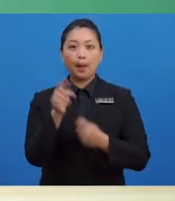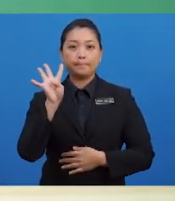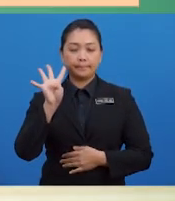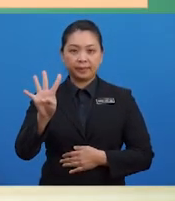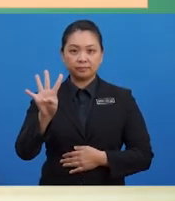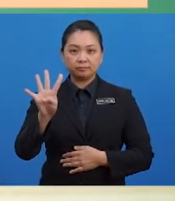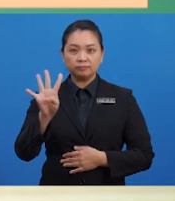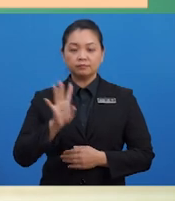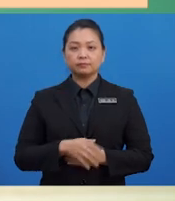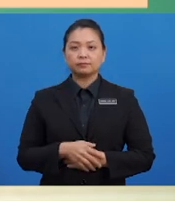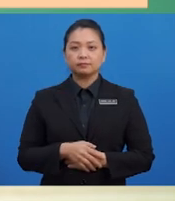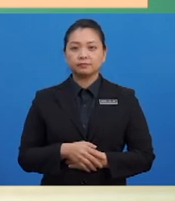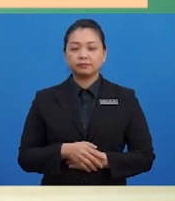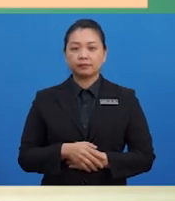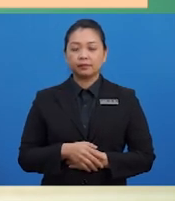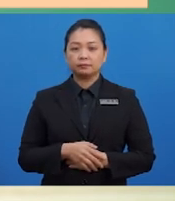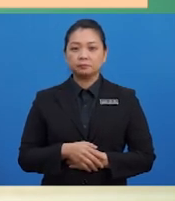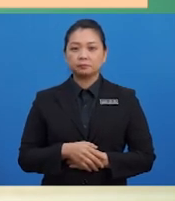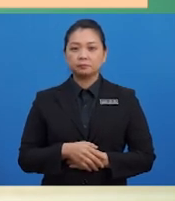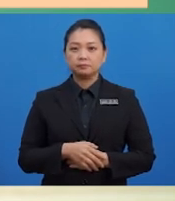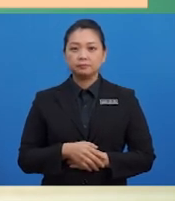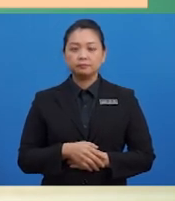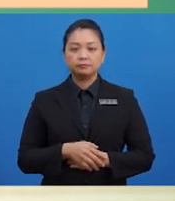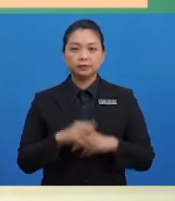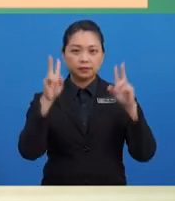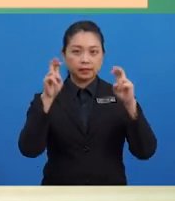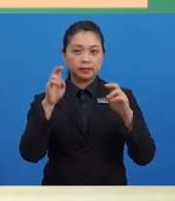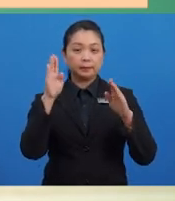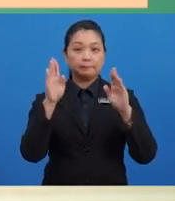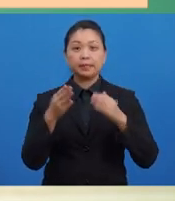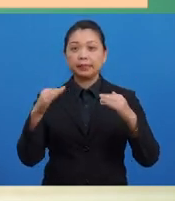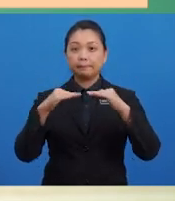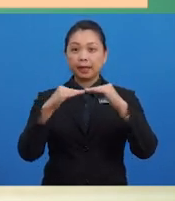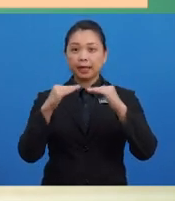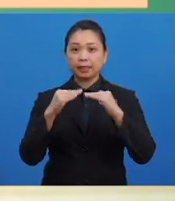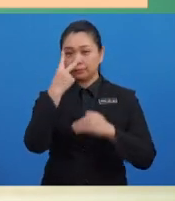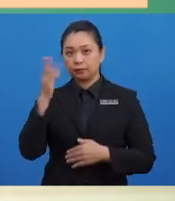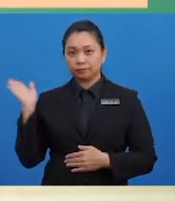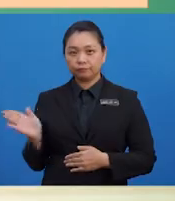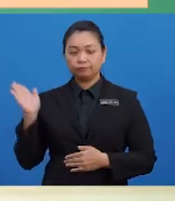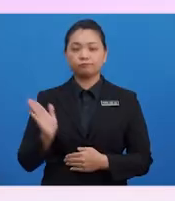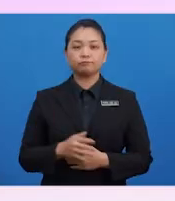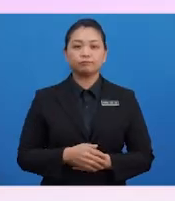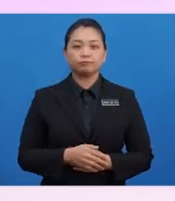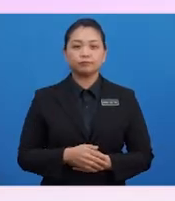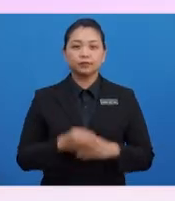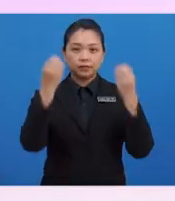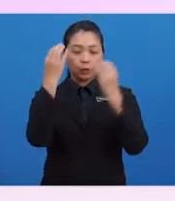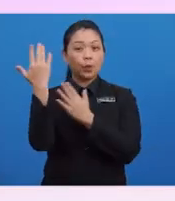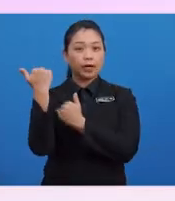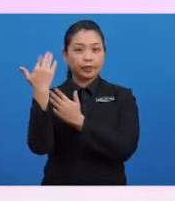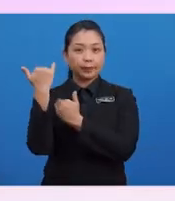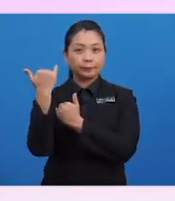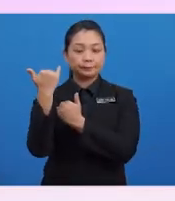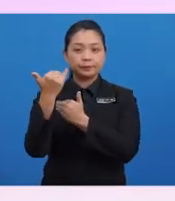pelarasan pada tarikh imbangan dan penyediaan penyata keuangan milikan tunggal. Cikgu berharap